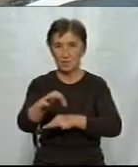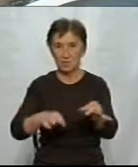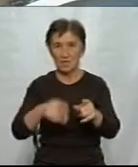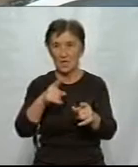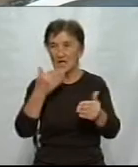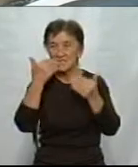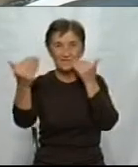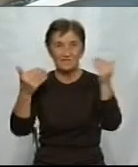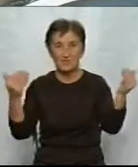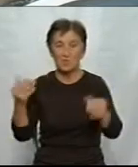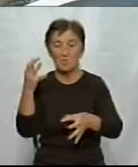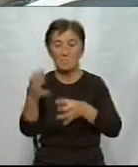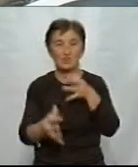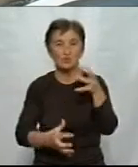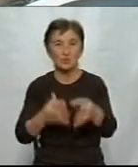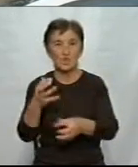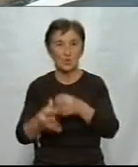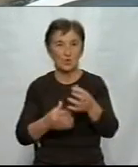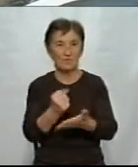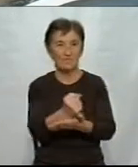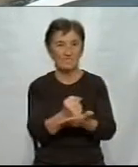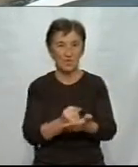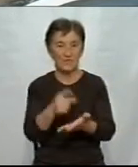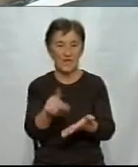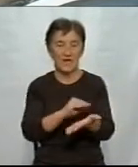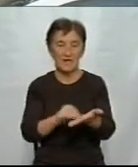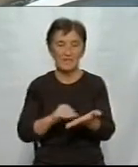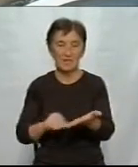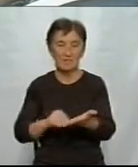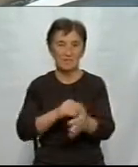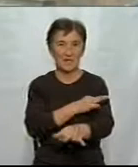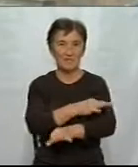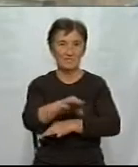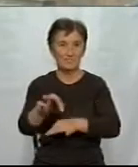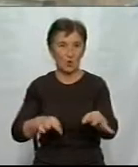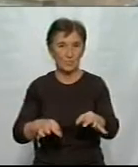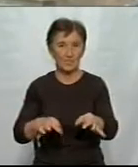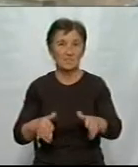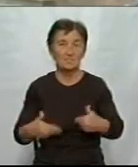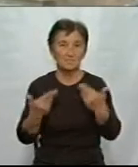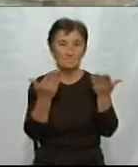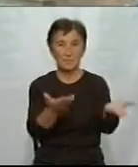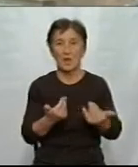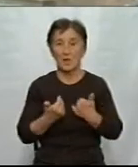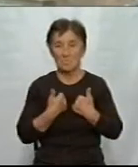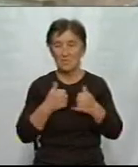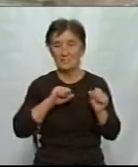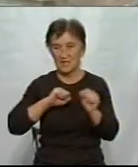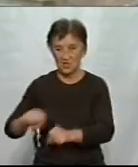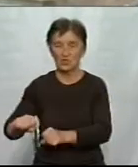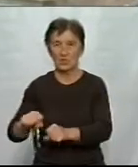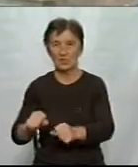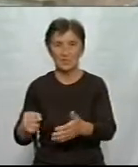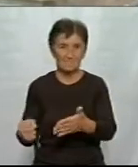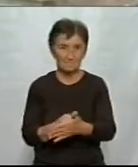до Міжнародного фонду відродження. Ми написали проєкт, який назвали «Оксиген – це життя». Ми захищали його, відстоювали,